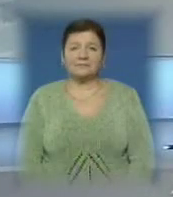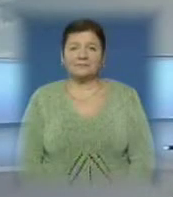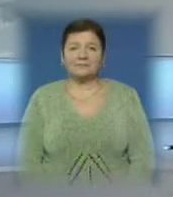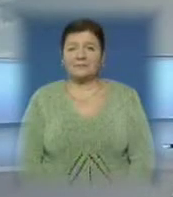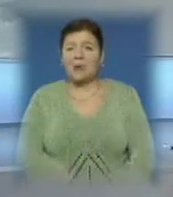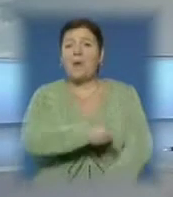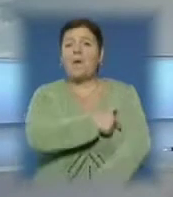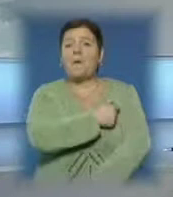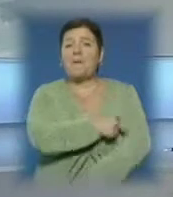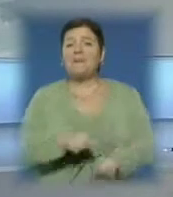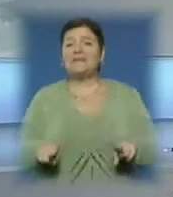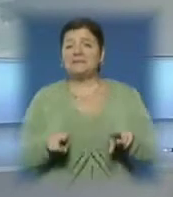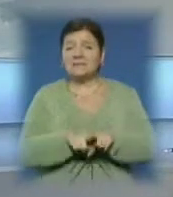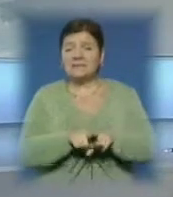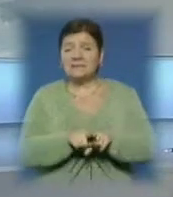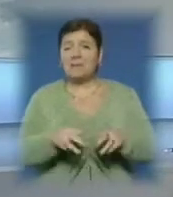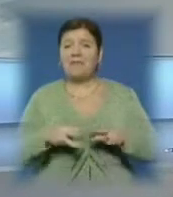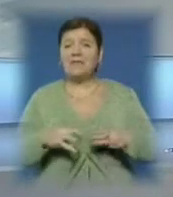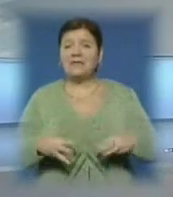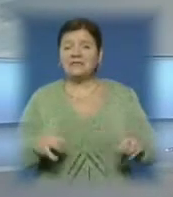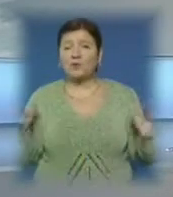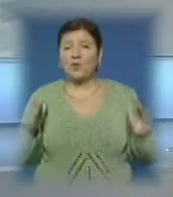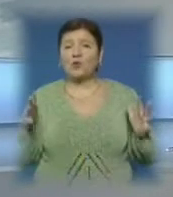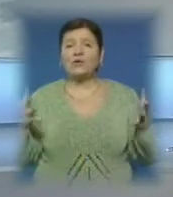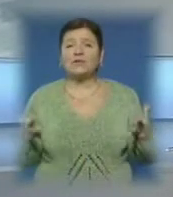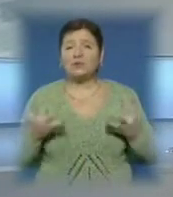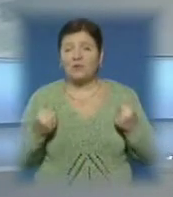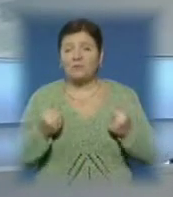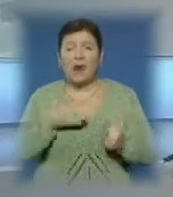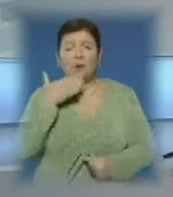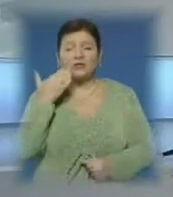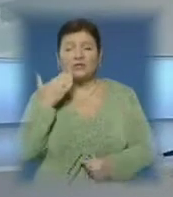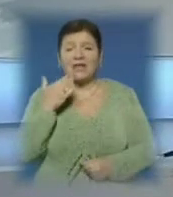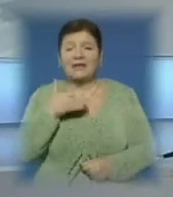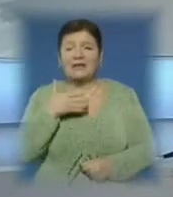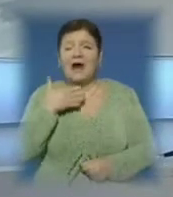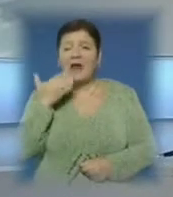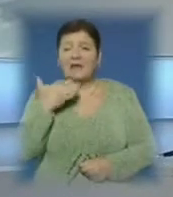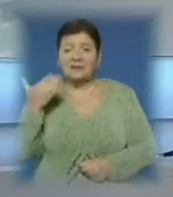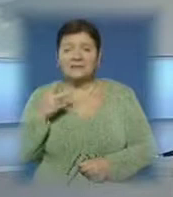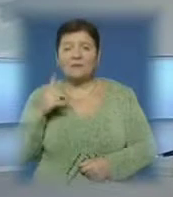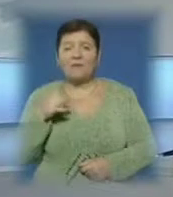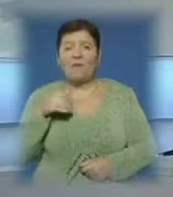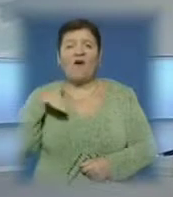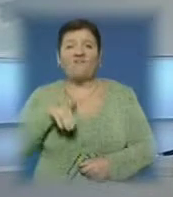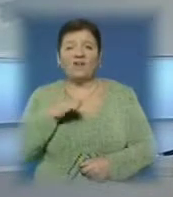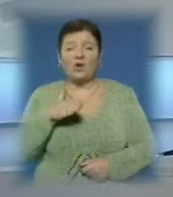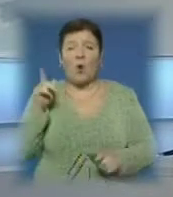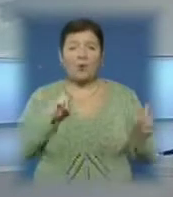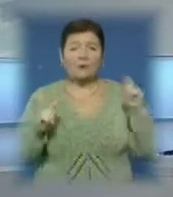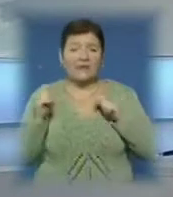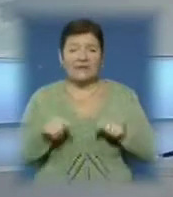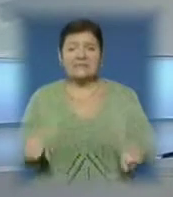Медсестрам з усієї України міністр охорони здоров'я прочитала лекцію. У державі відбулася відеоконференція на тему розвитку